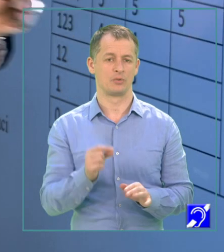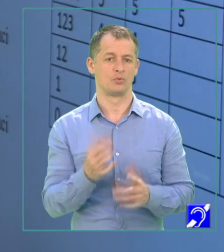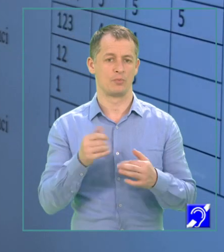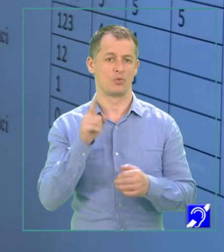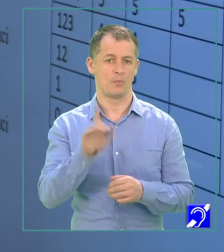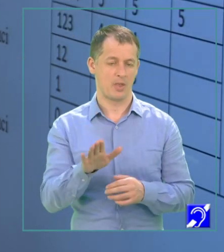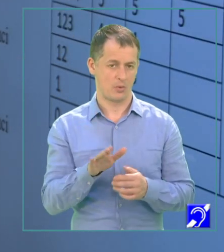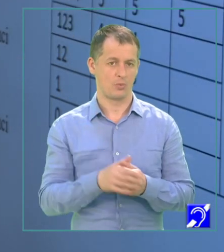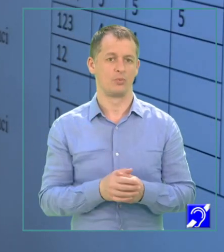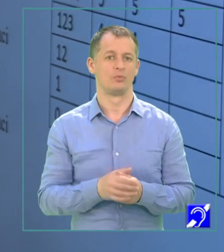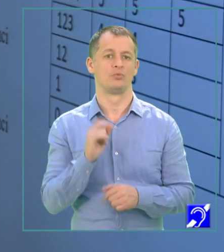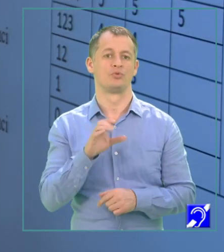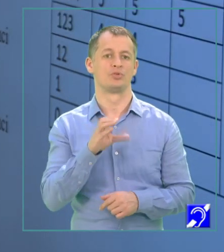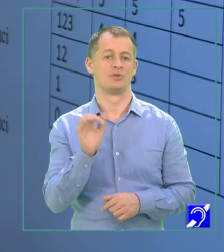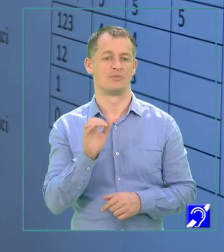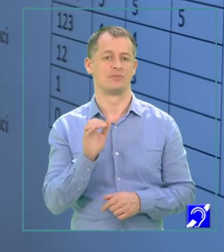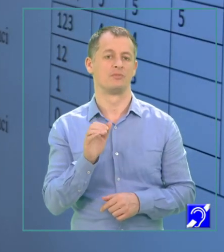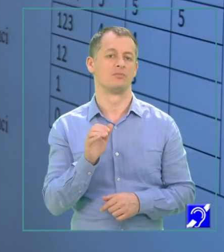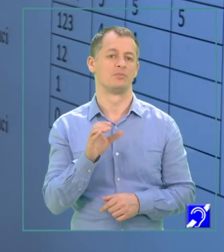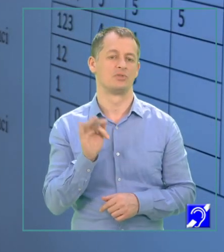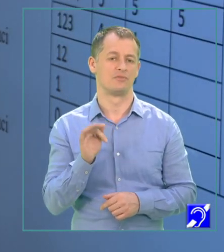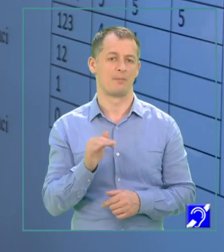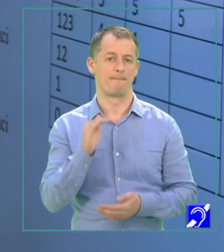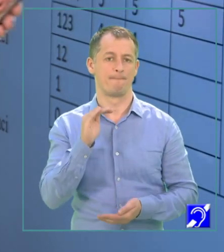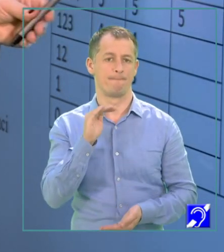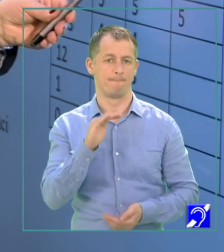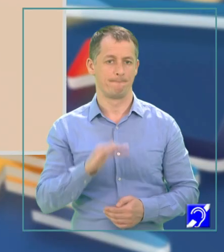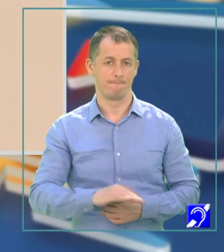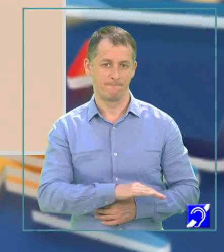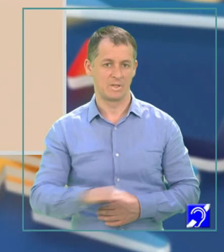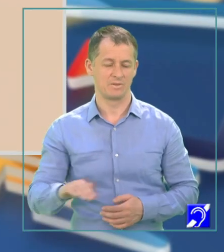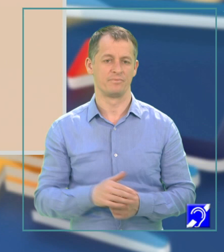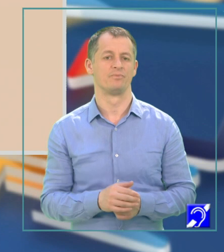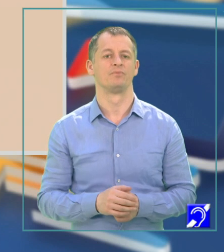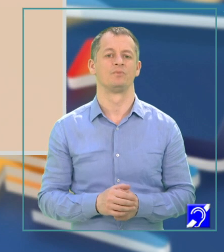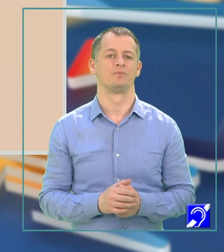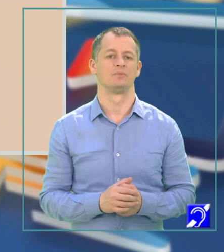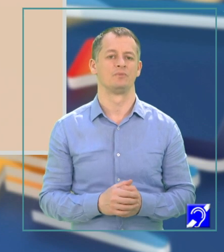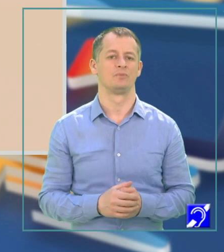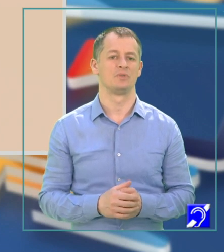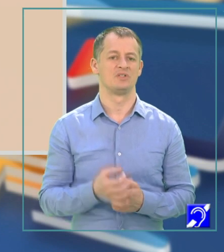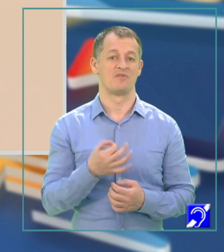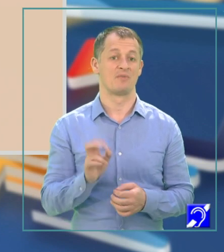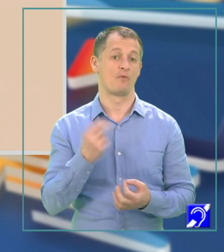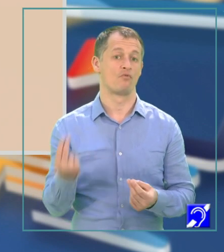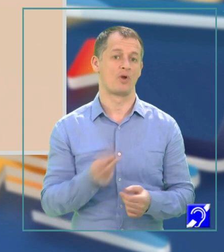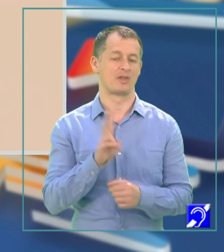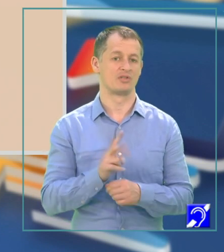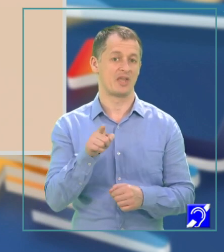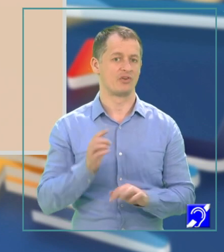cif min care îmi va reține cea mai mică cifră, dar să fim foarte atenți, ea se